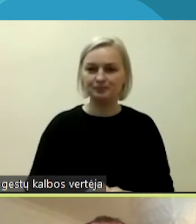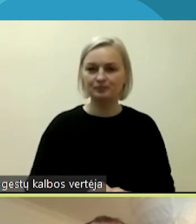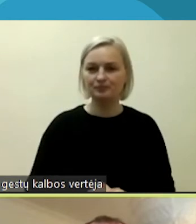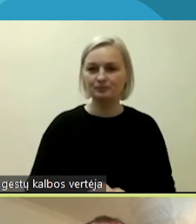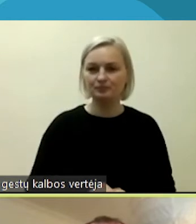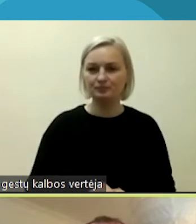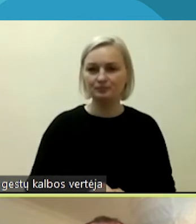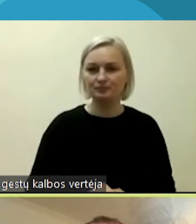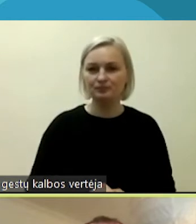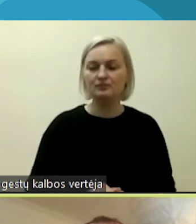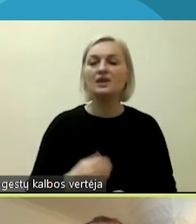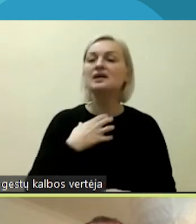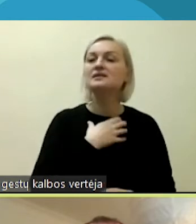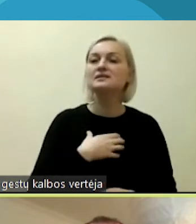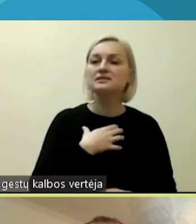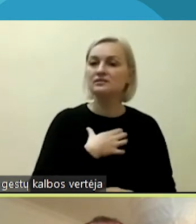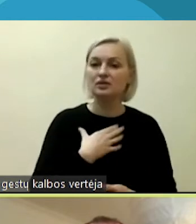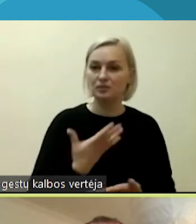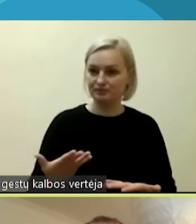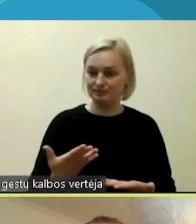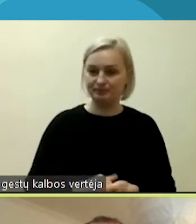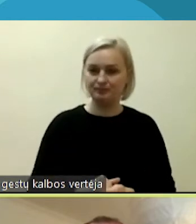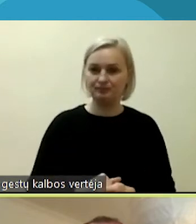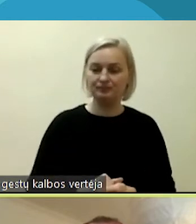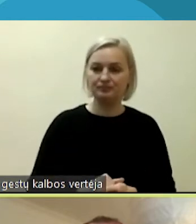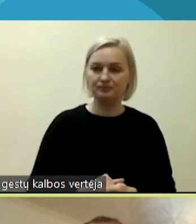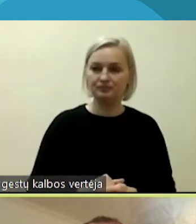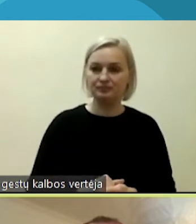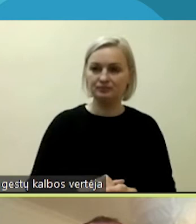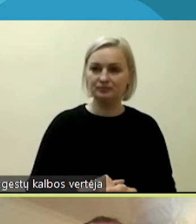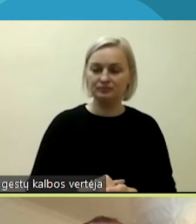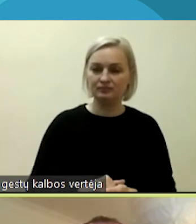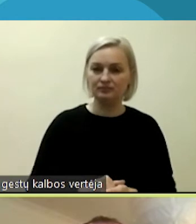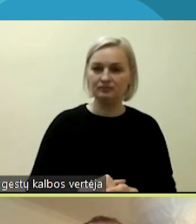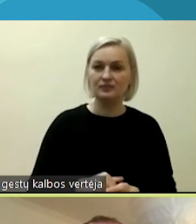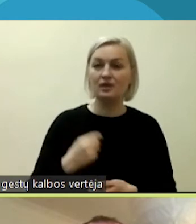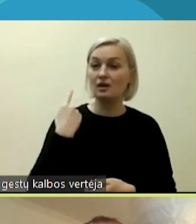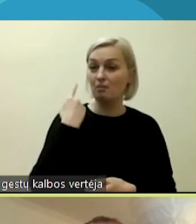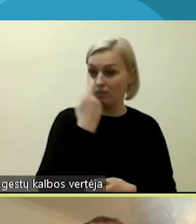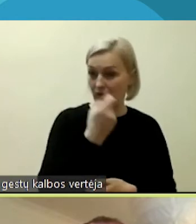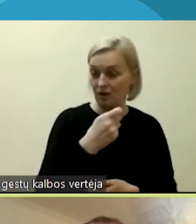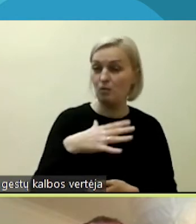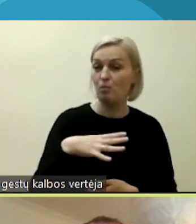Labai svarbu, kad mes registruotume pranešimus